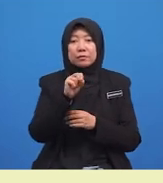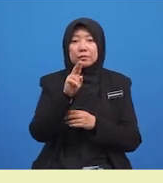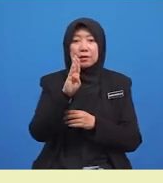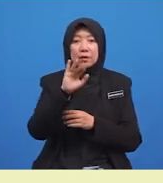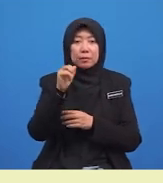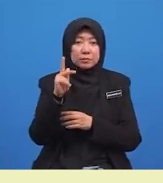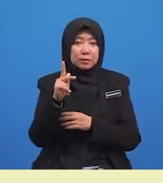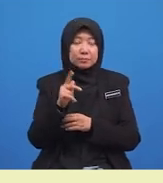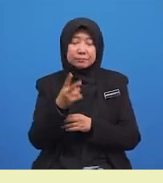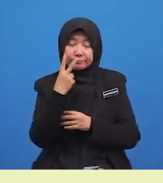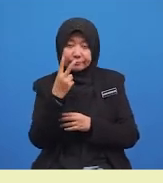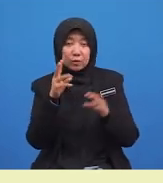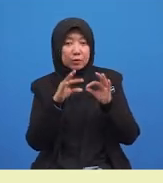ini.